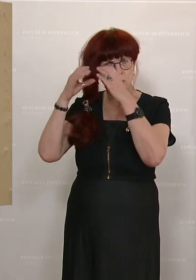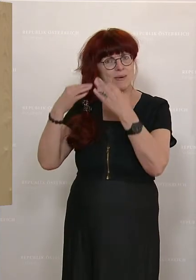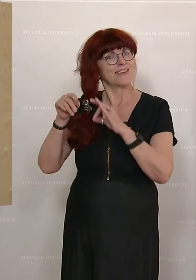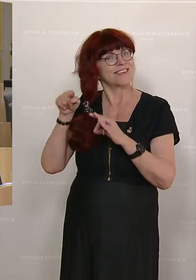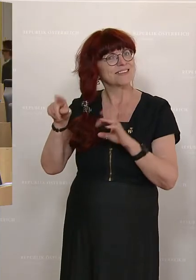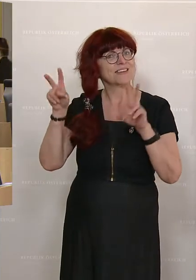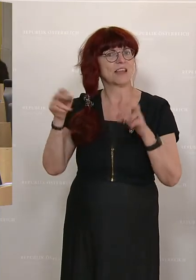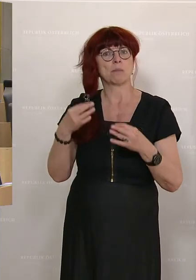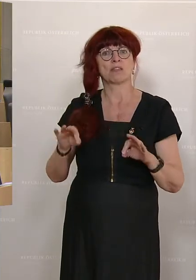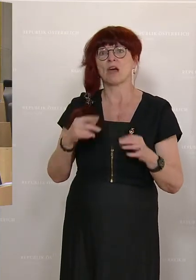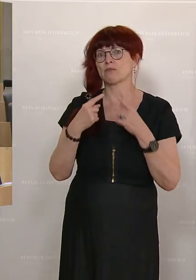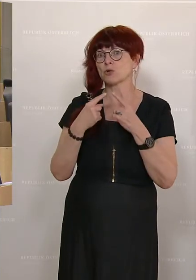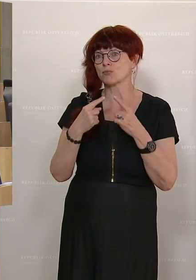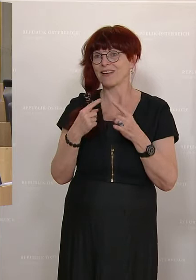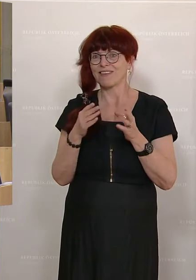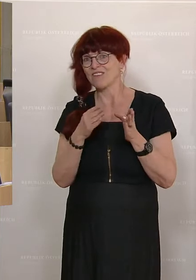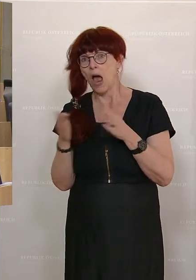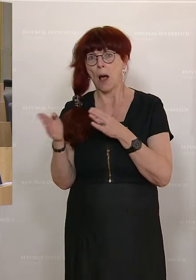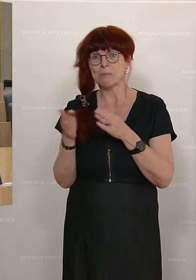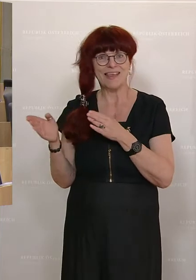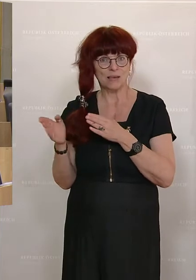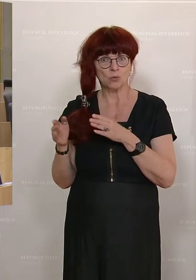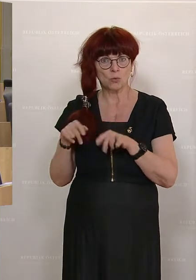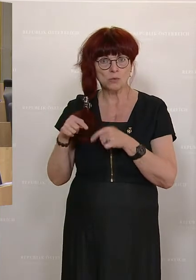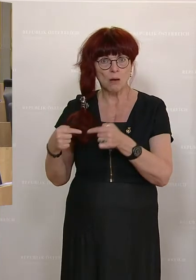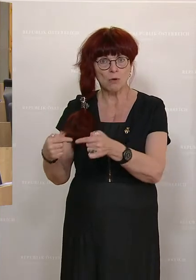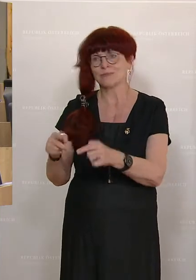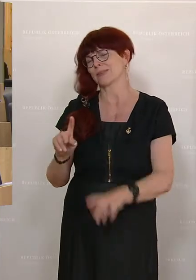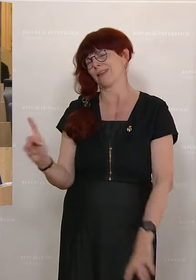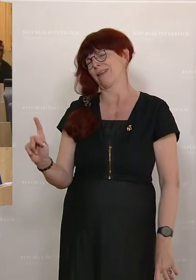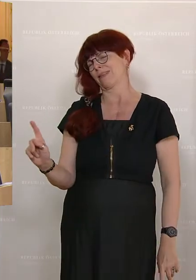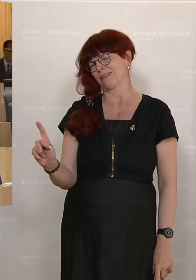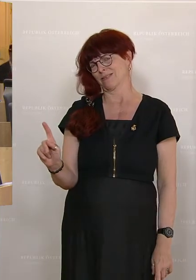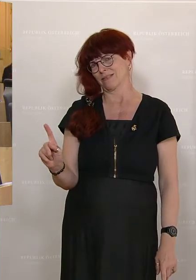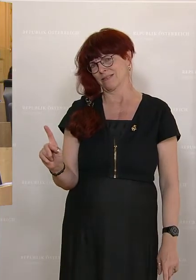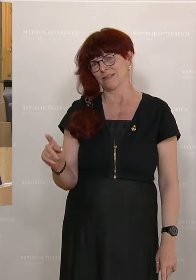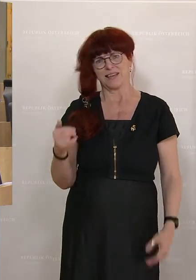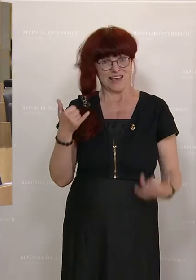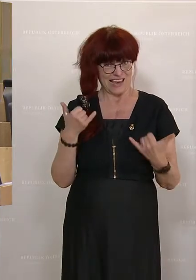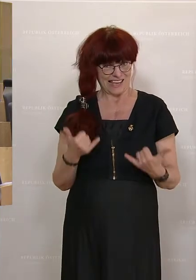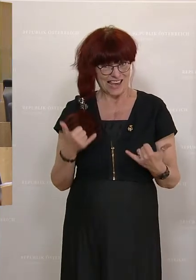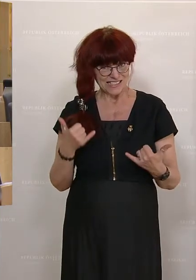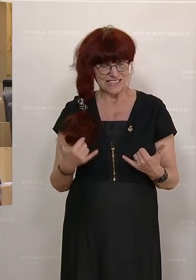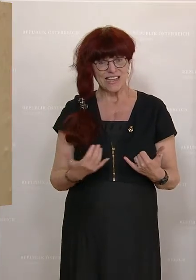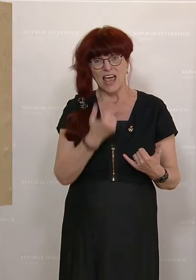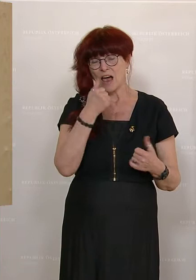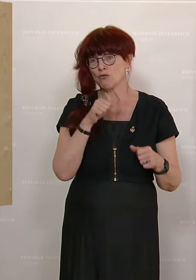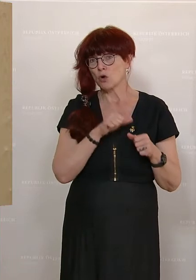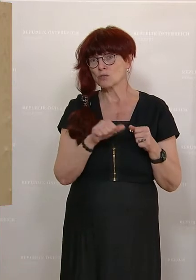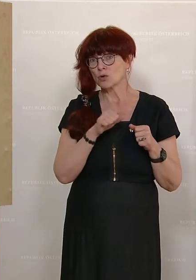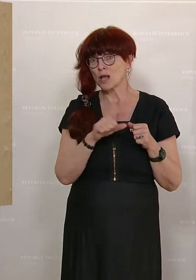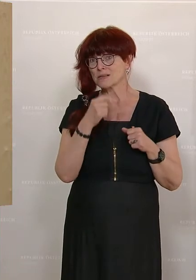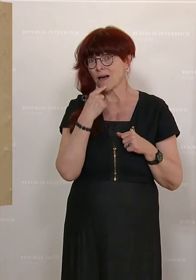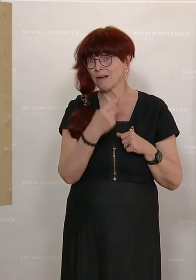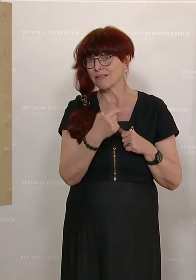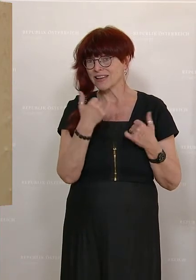so ein Thema aufgreifen, ist es ein Ablenkungsmanöver. Ich sage Ihnen ganz offen, ist es nicht gerade angebracht, jetzt über ein Erfolgsmodell zu